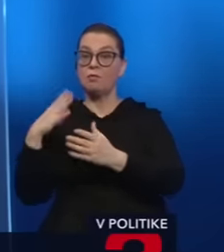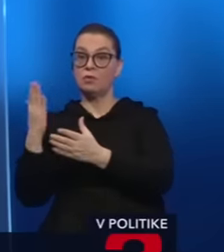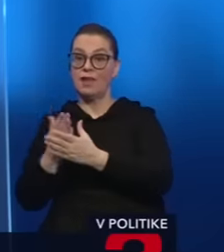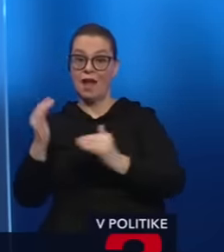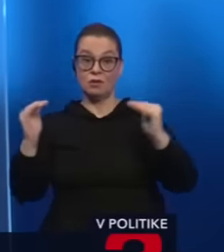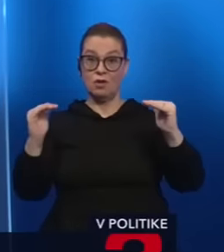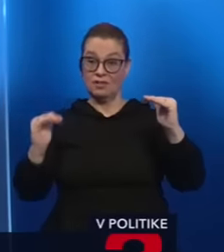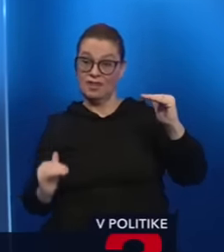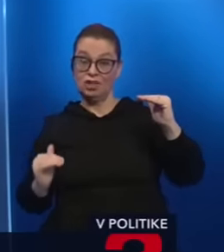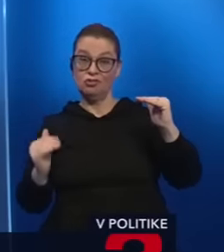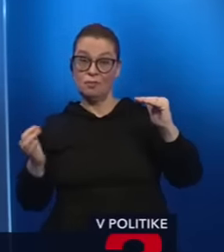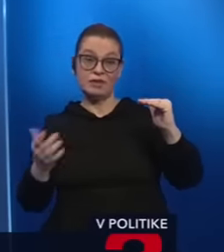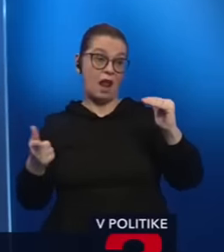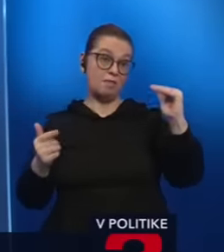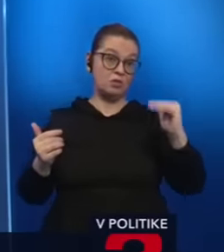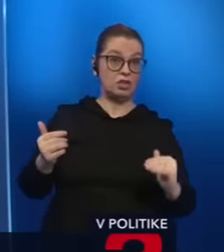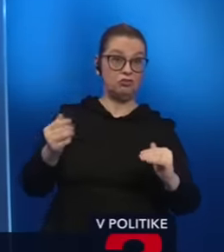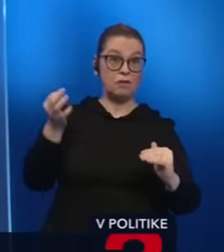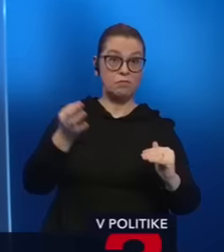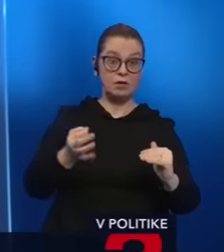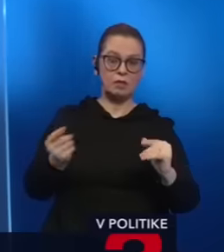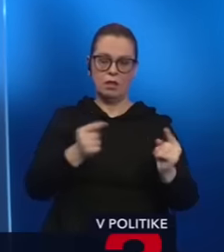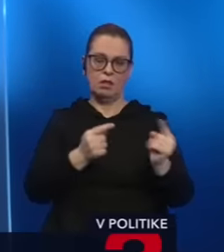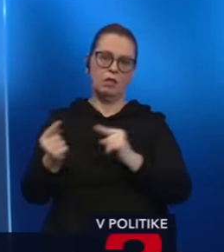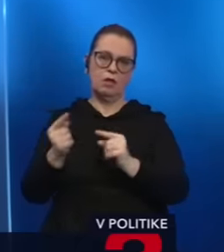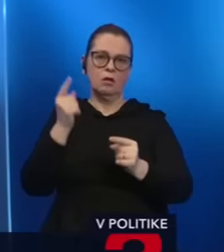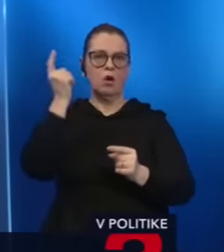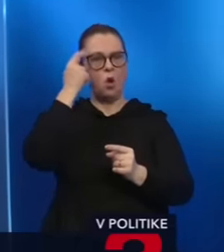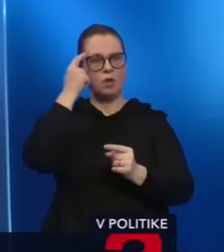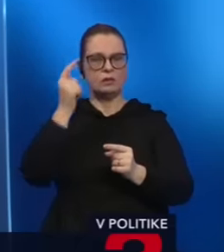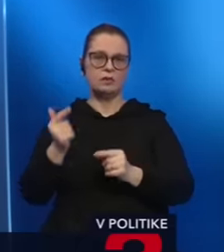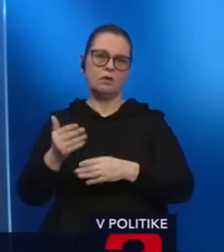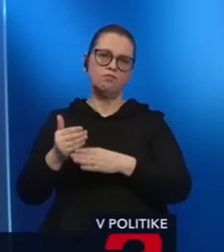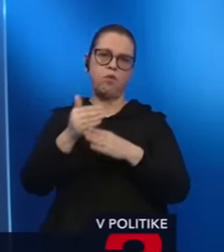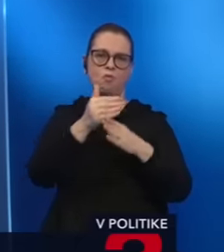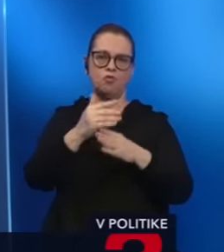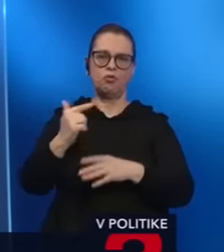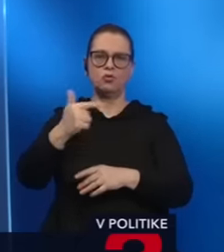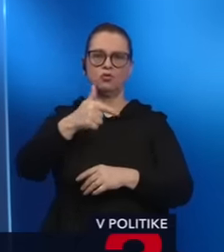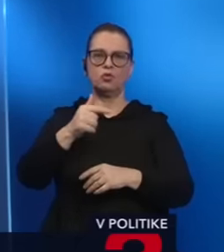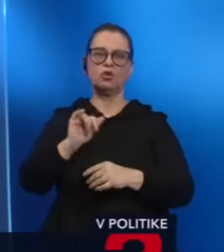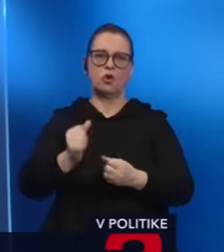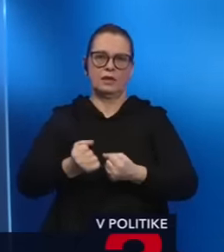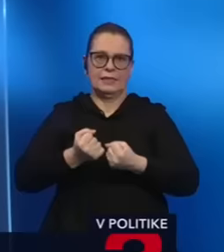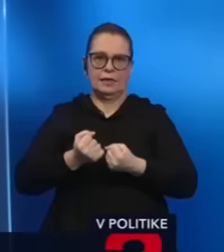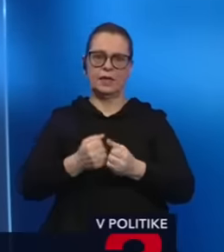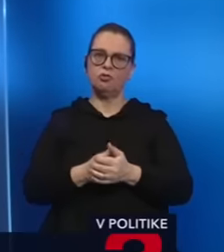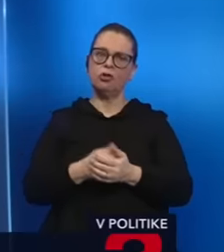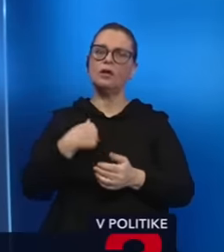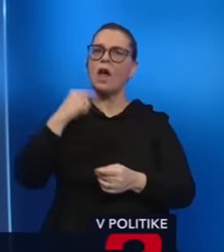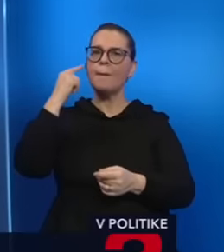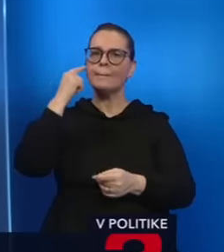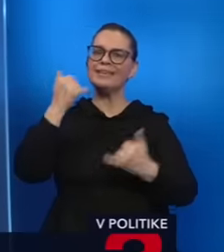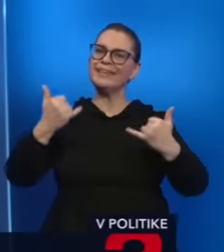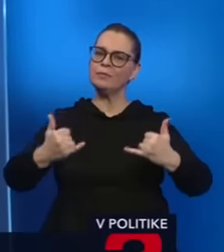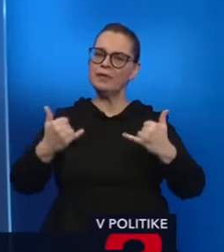nejakú nižšiu prognozu na získ percent, tak by má logicky posilniť toho, ktorý je. Takže myslím si, že v tejto fáze to bude o tom, že ktorý z nich